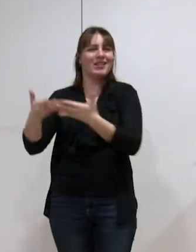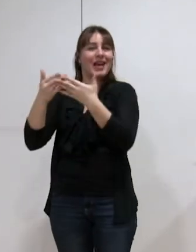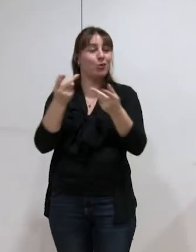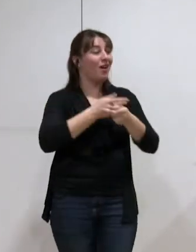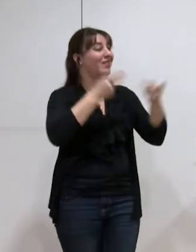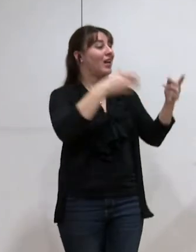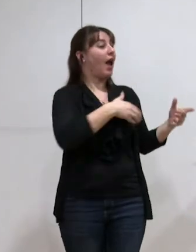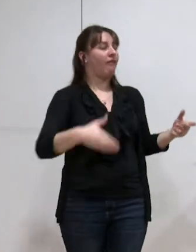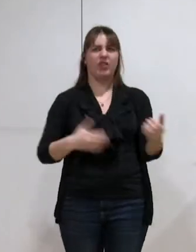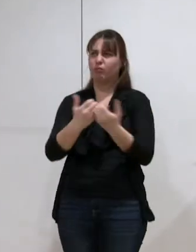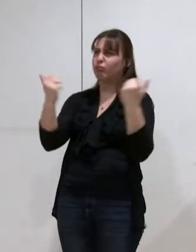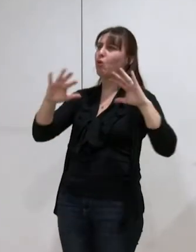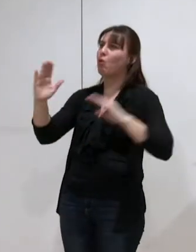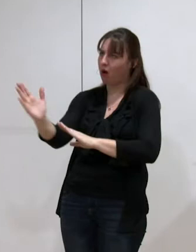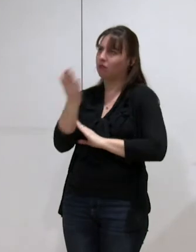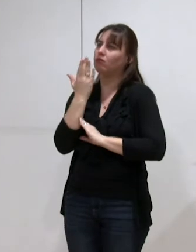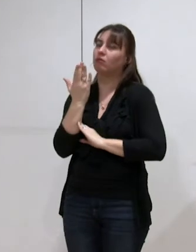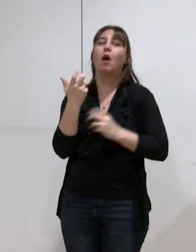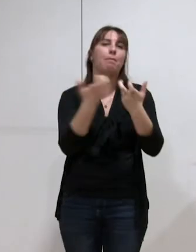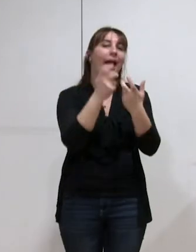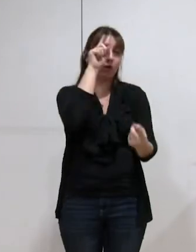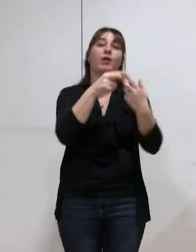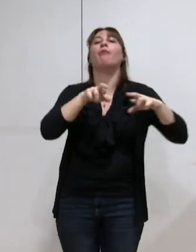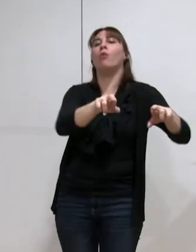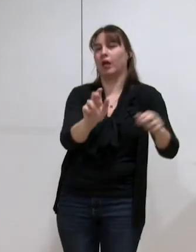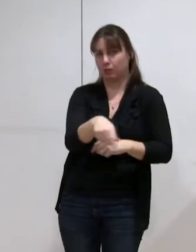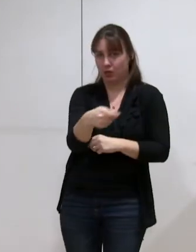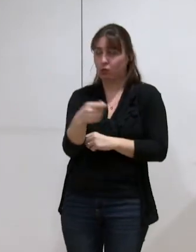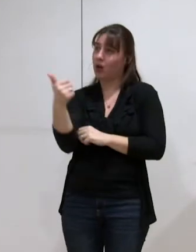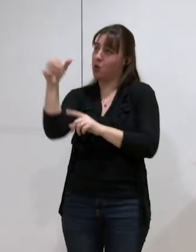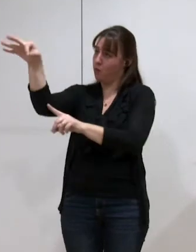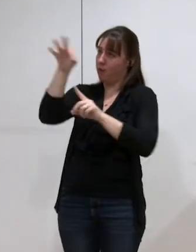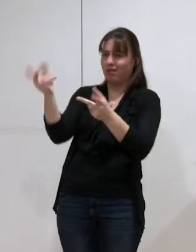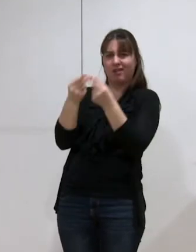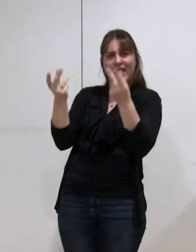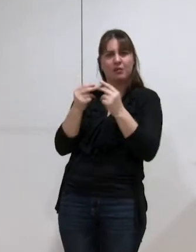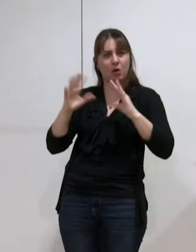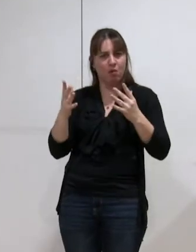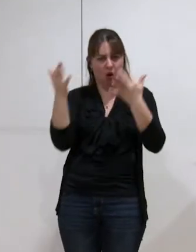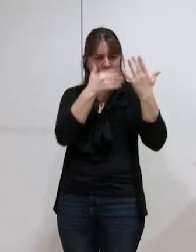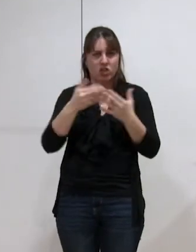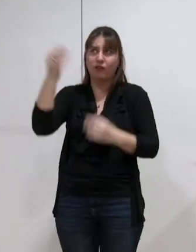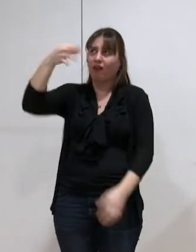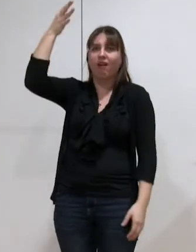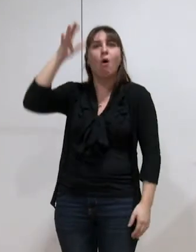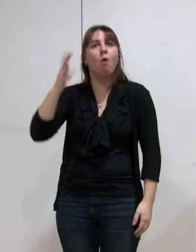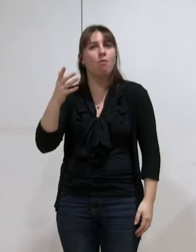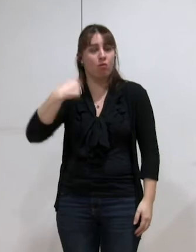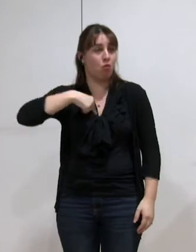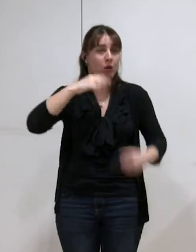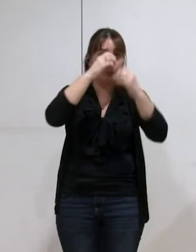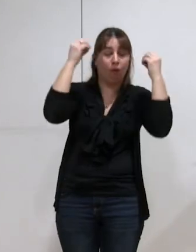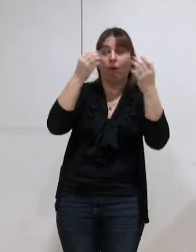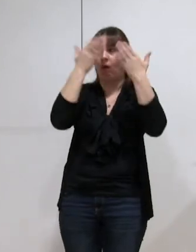déclaré par les communes, notamment au niveau de la voirie, bien sûr, et qui nous explique comment sont sortis un peu tous ces chiffres pour ceux que nous ne sommes pas